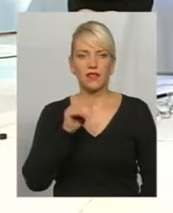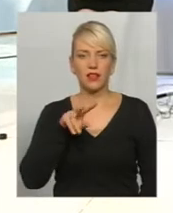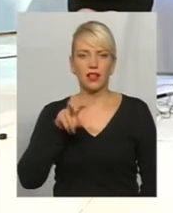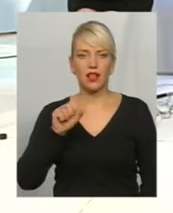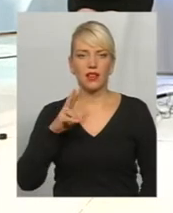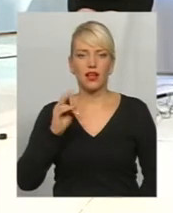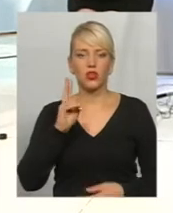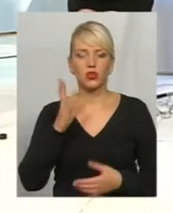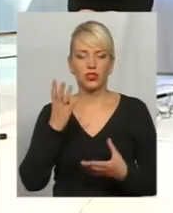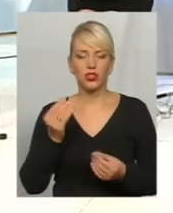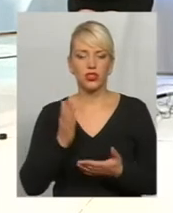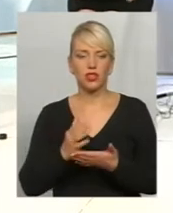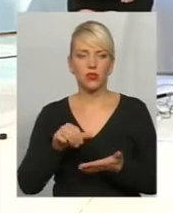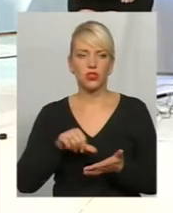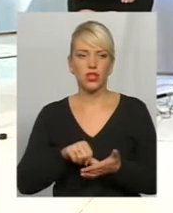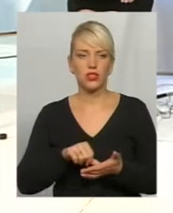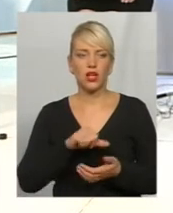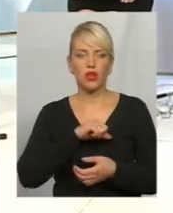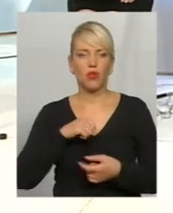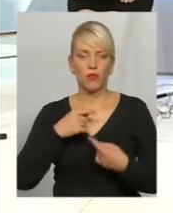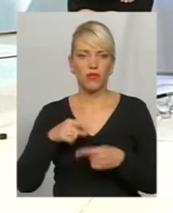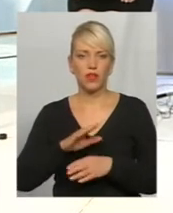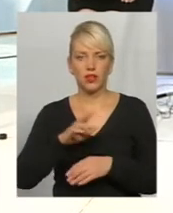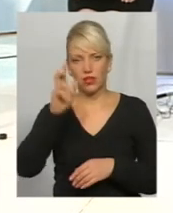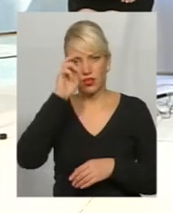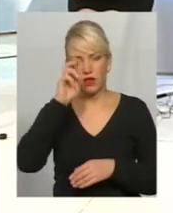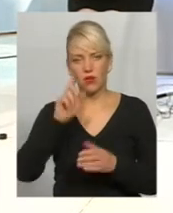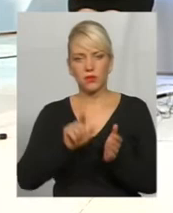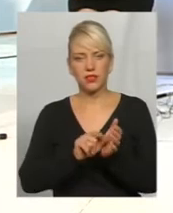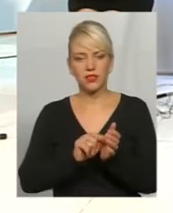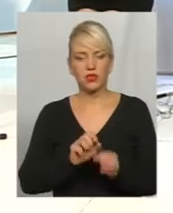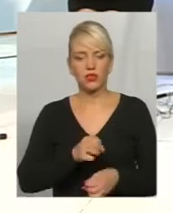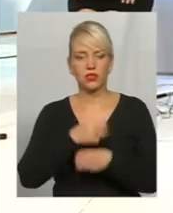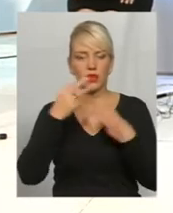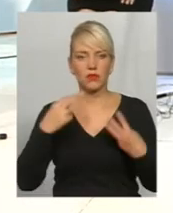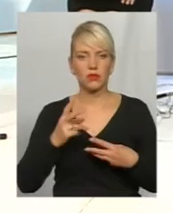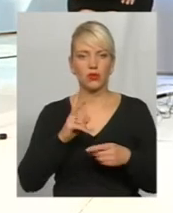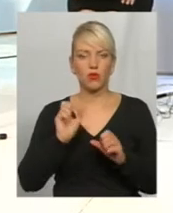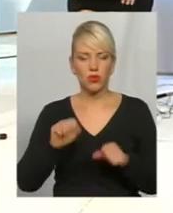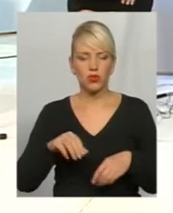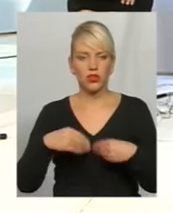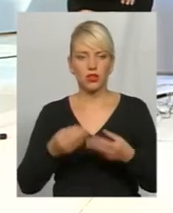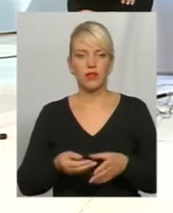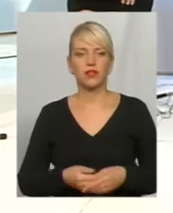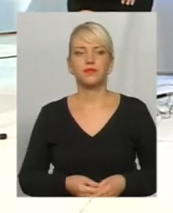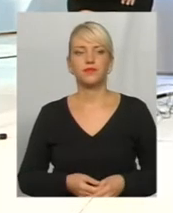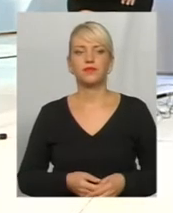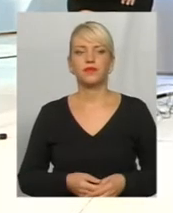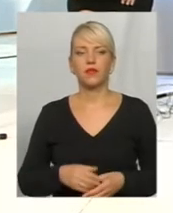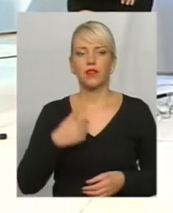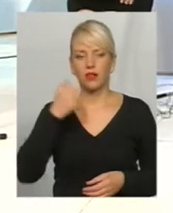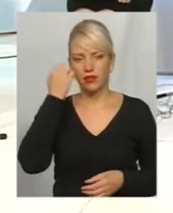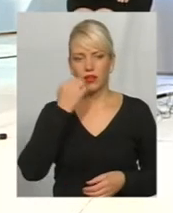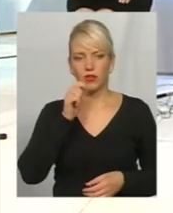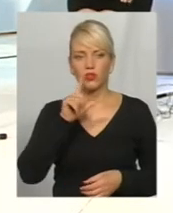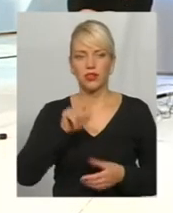а хто ще є учасниками саме добровільного недержавного пенсійного забезпечення? Хто може надавати? Дякую за запитання. Ну, я б хотіла дещо